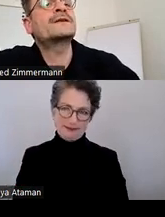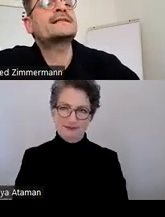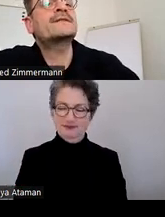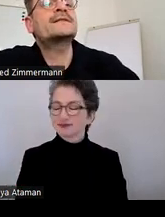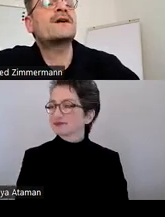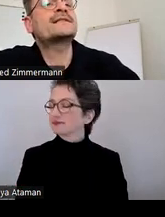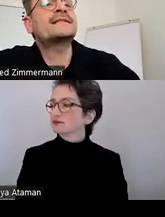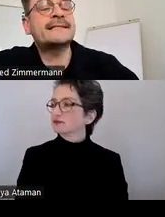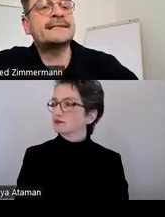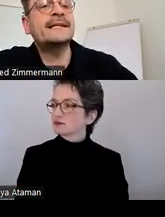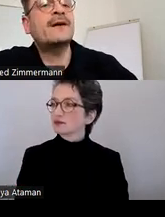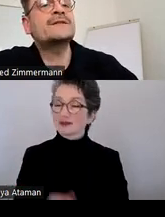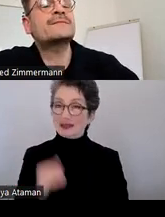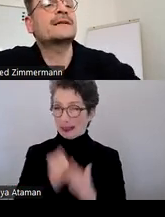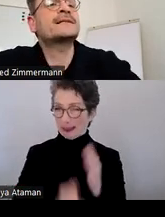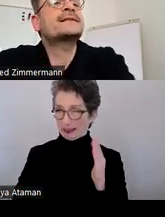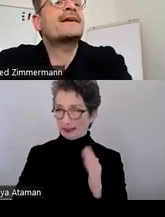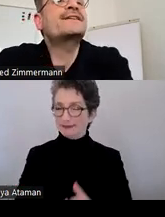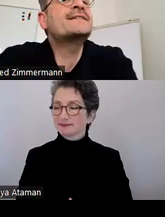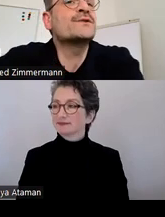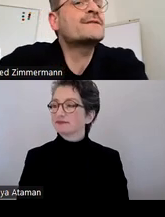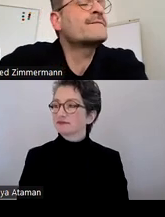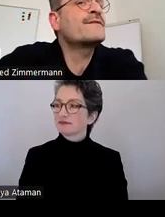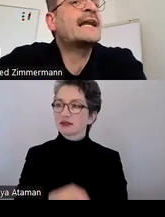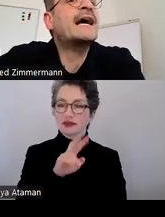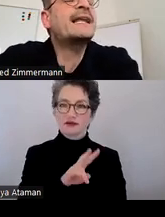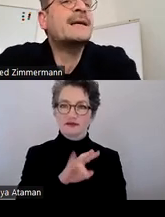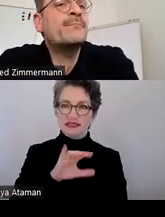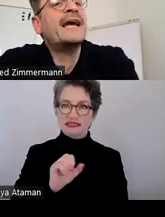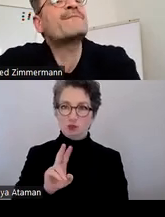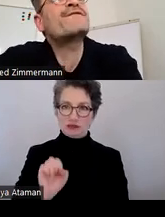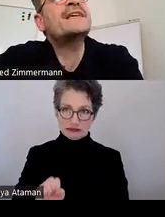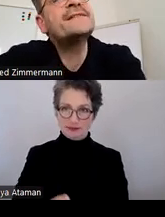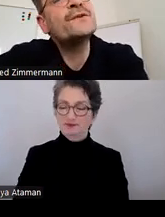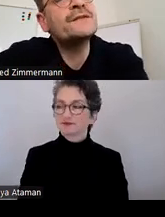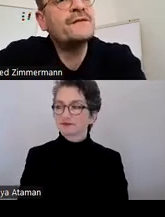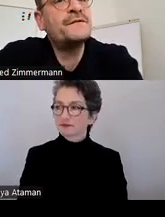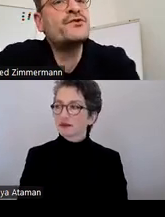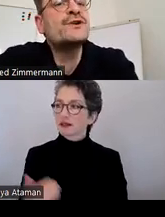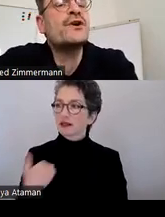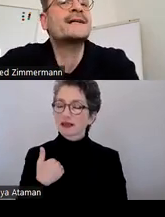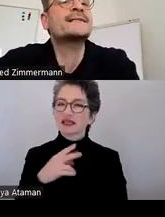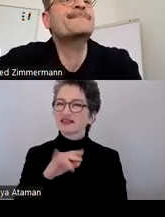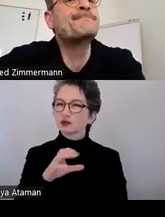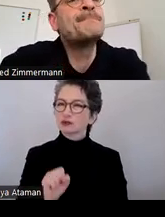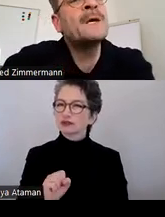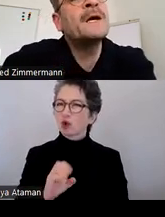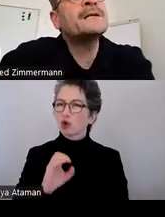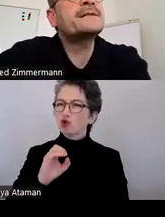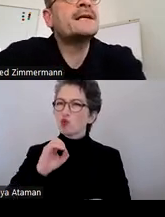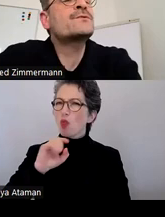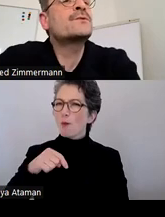Und jetzt will ich noch auf das Letzte hinaus. Das ist der Visus. Wir waren gerade eben bei einem Visus von 0,7.